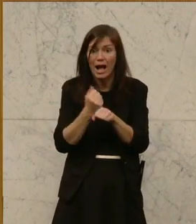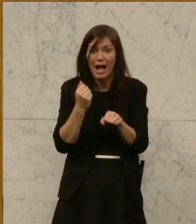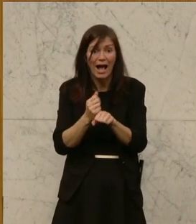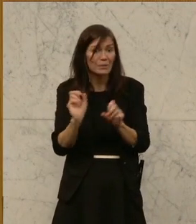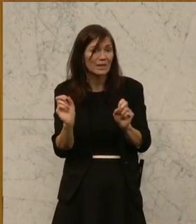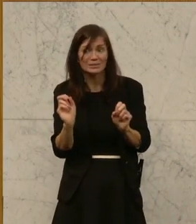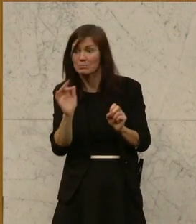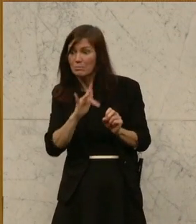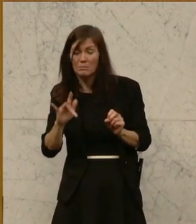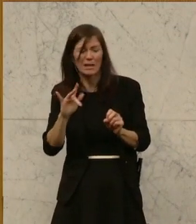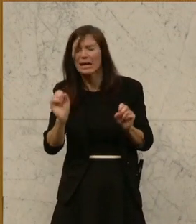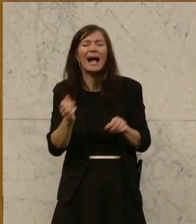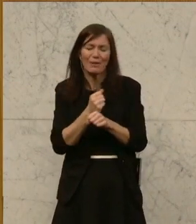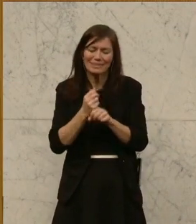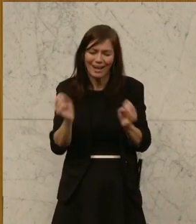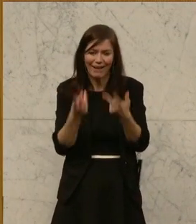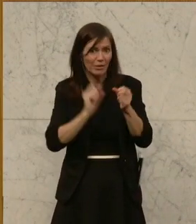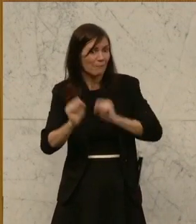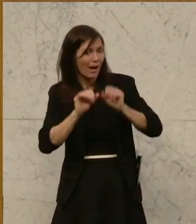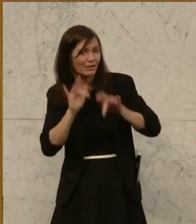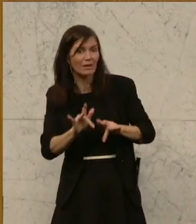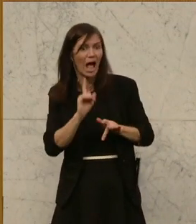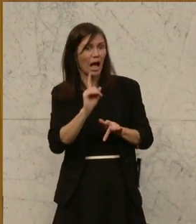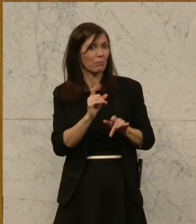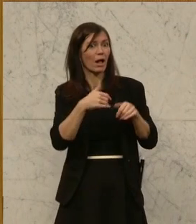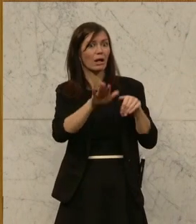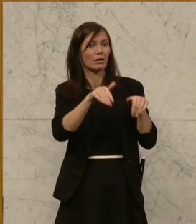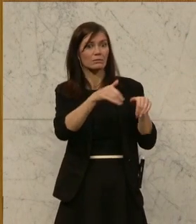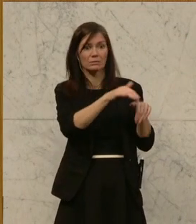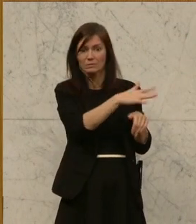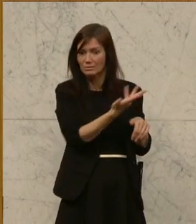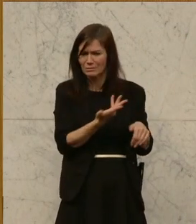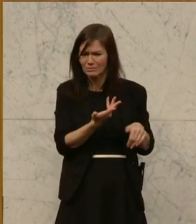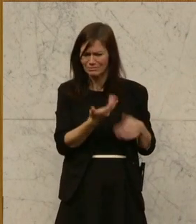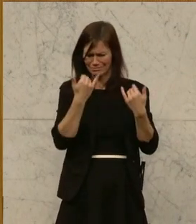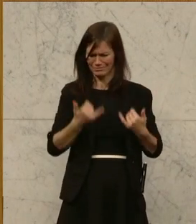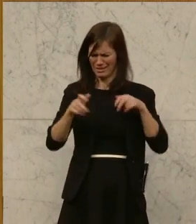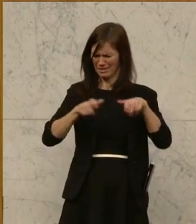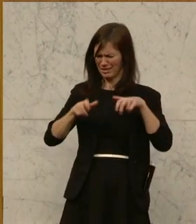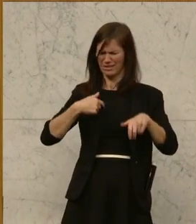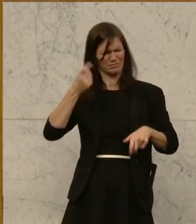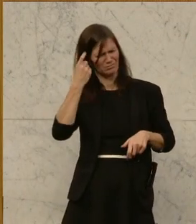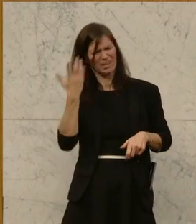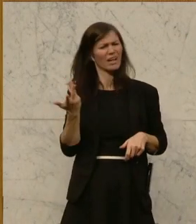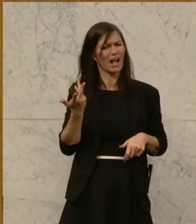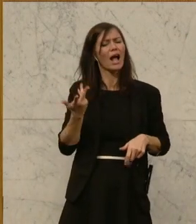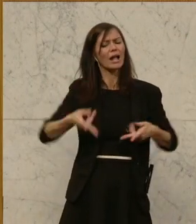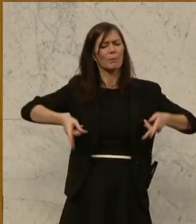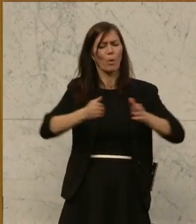kaufen. Und jetzt hat sich die Regierung verständigt, okay, wir werden die Altersteilzeit, geblockte, auslaufen lassen ab 2030.